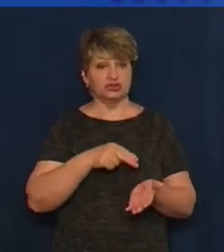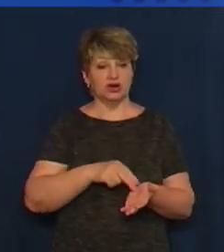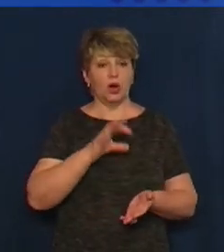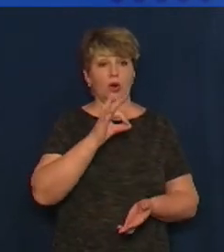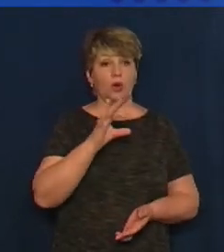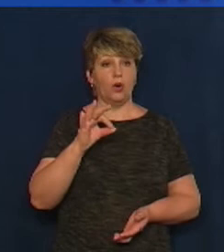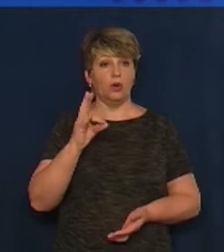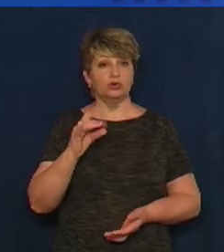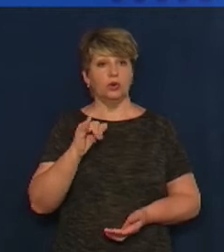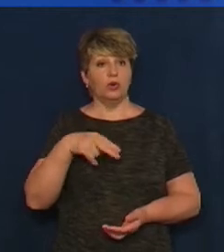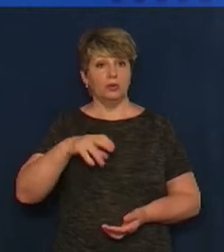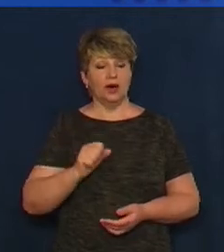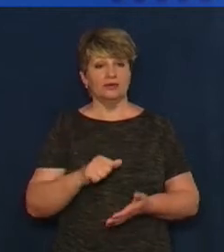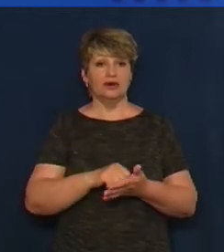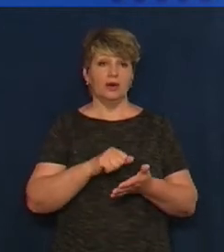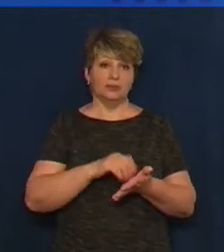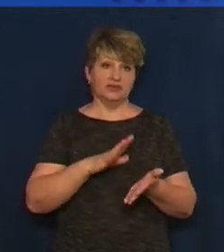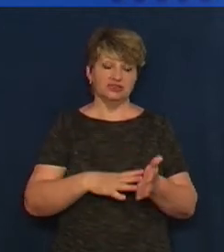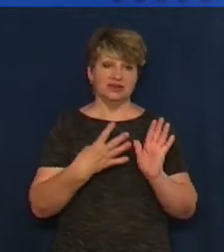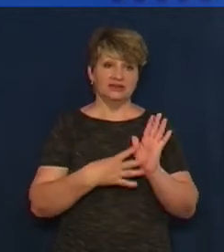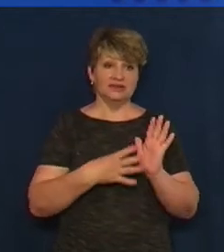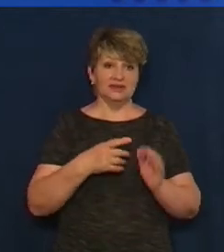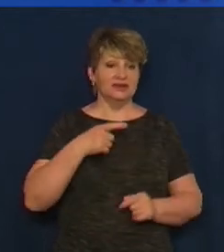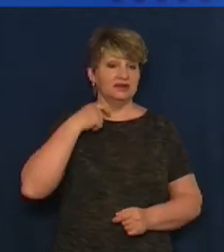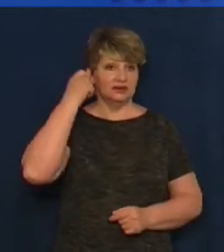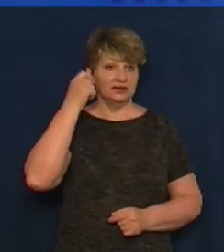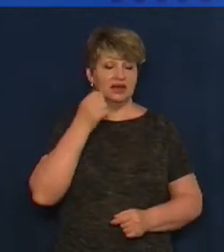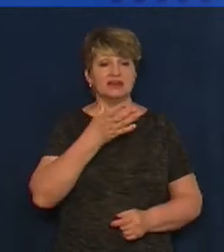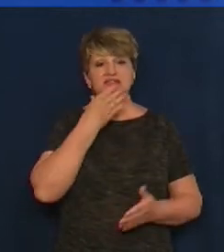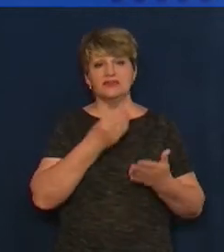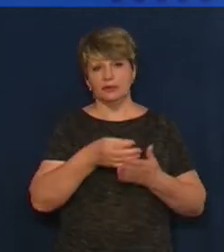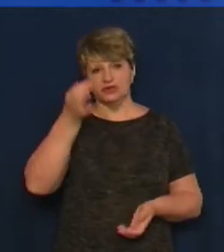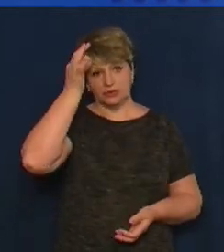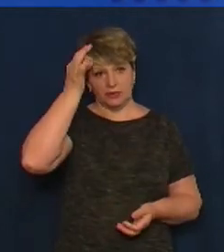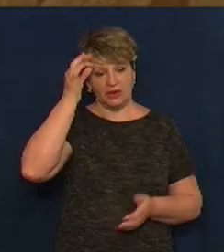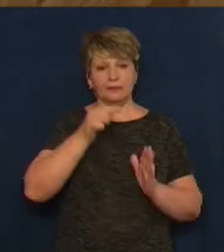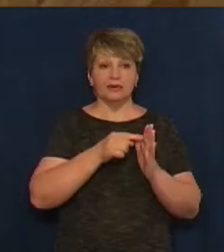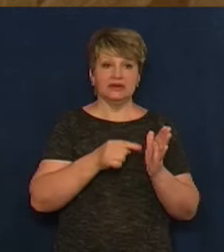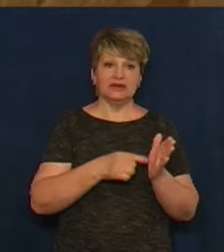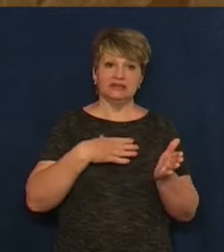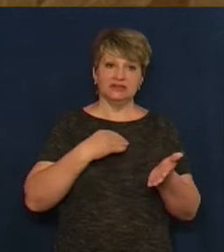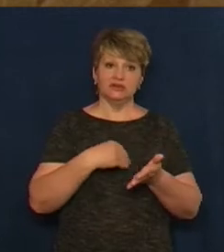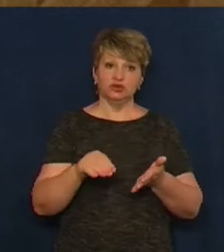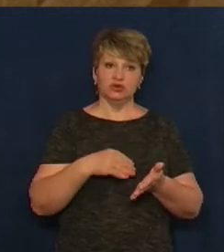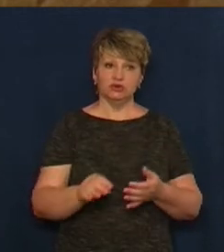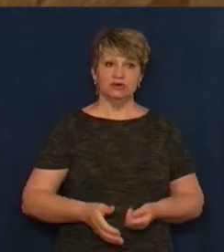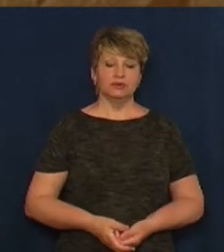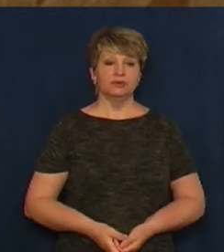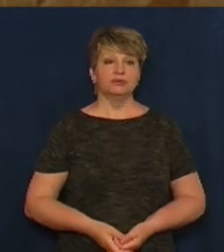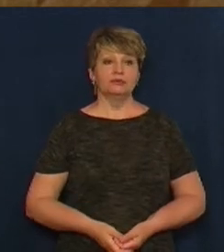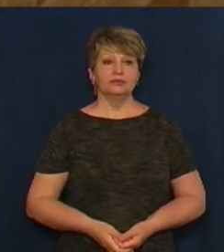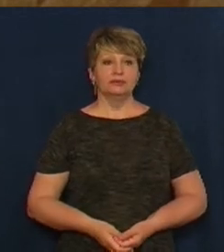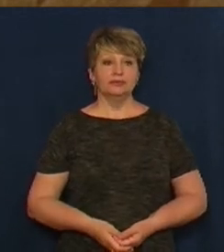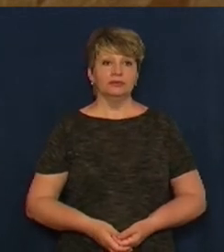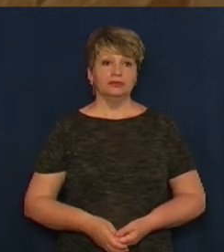святкує своє 90-річчя. Своїми спогадами вона поділилася з нашою Тетяною Ревою. Невільниче танго,